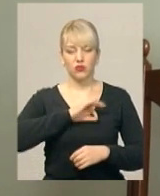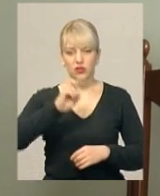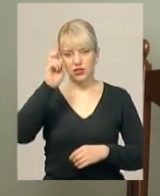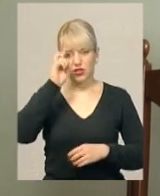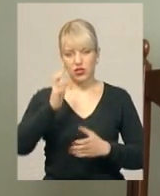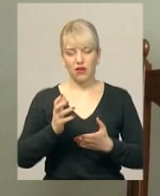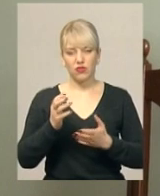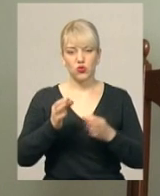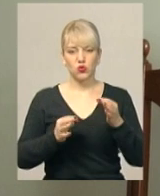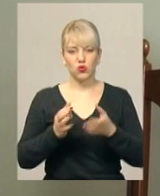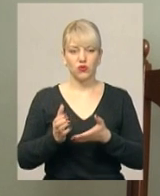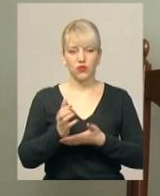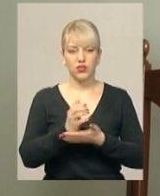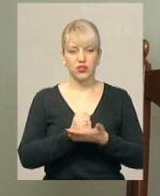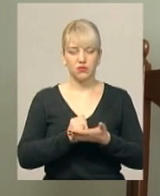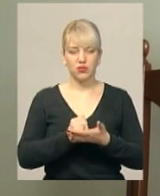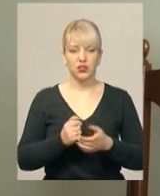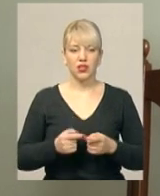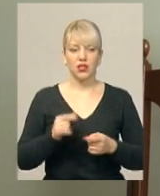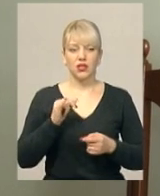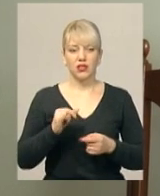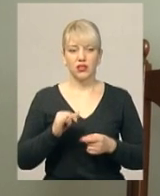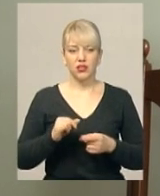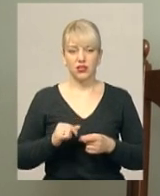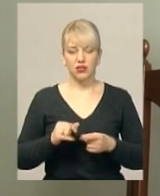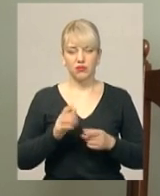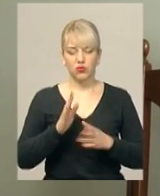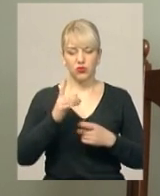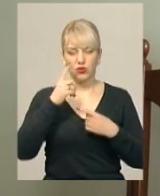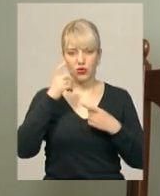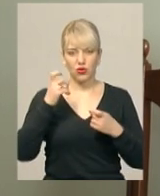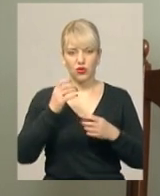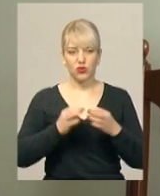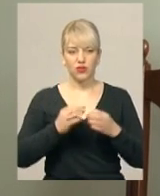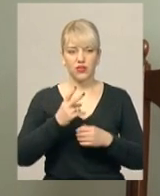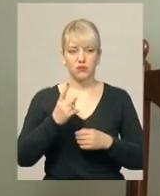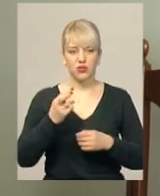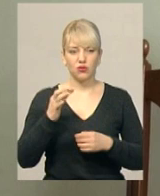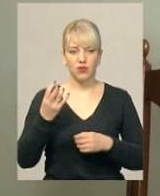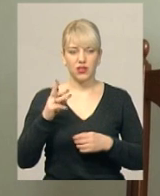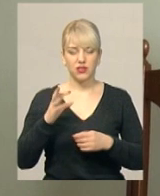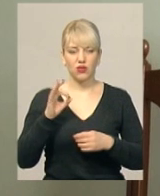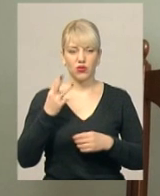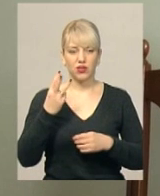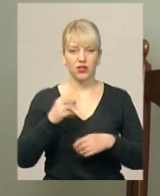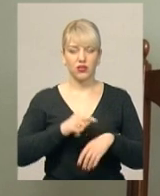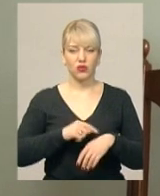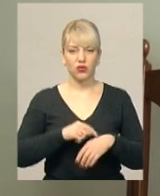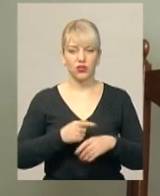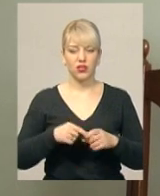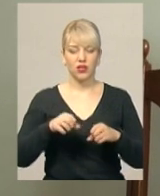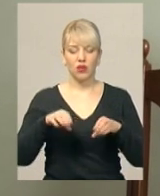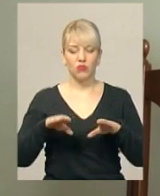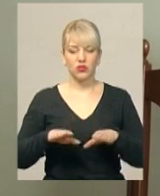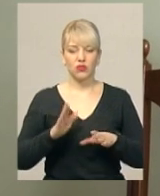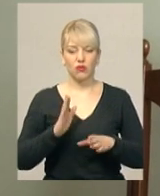352 гривні і 45. Повнений текст постанови буде оголошено 21 березня 6-18 року, 9-й годині на 0.01. Постанова може